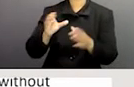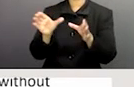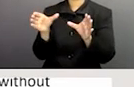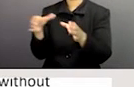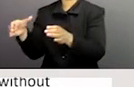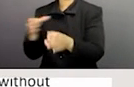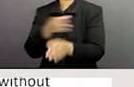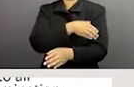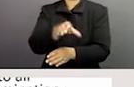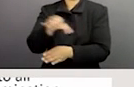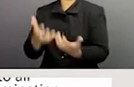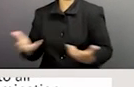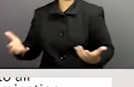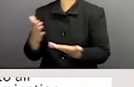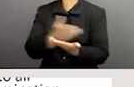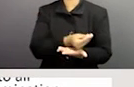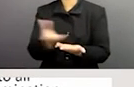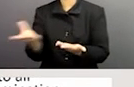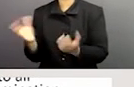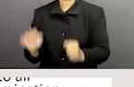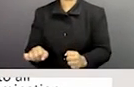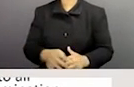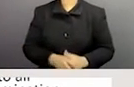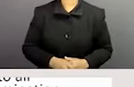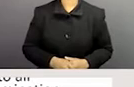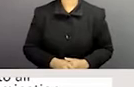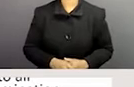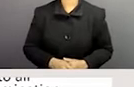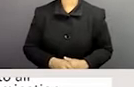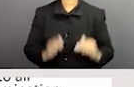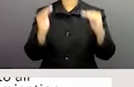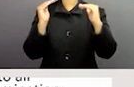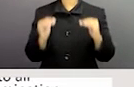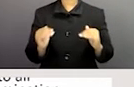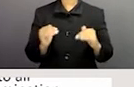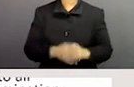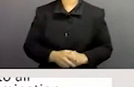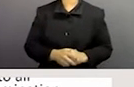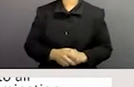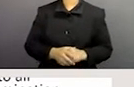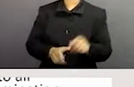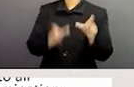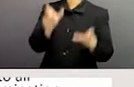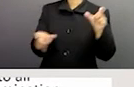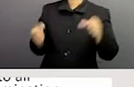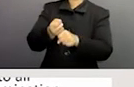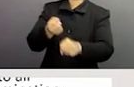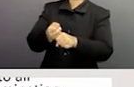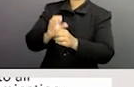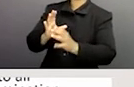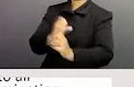société civile que les parties prenantes en relation aussi à la protection des travailleurs